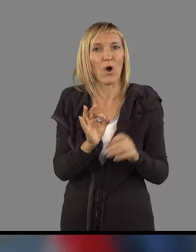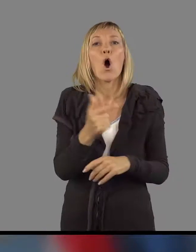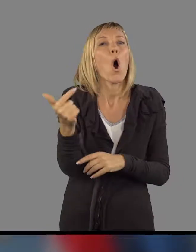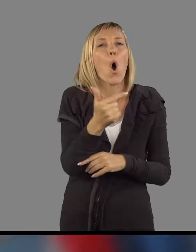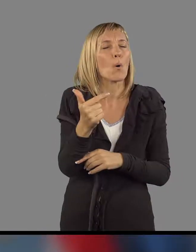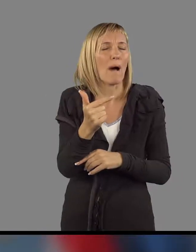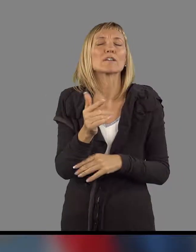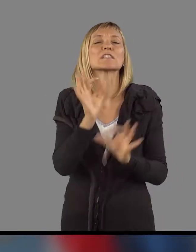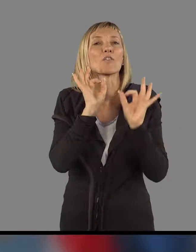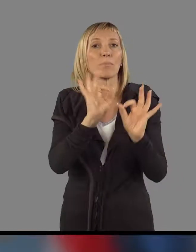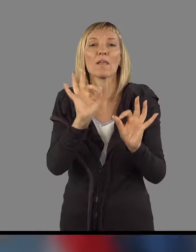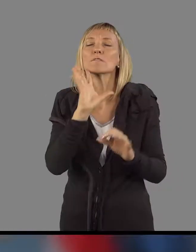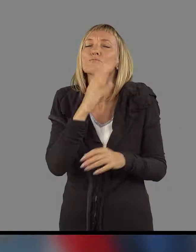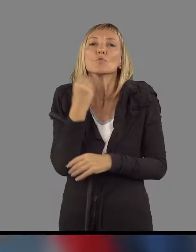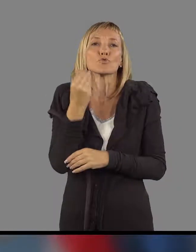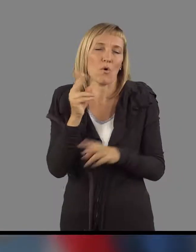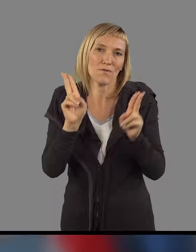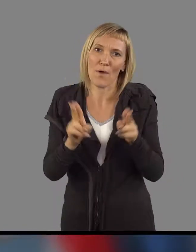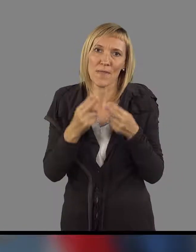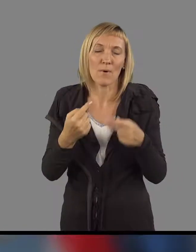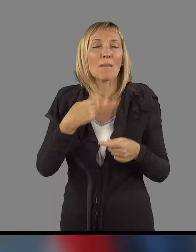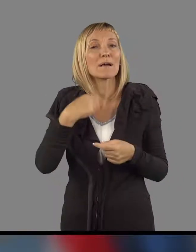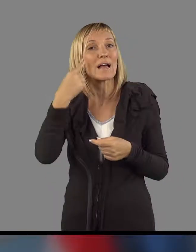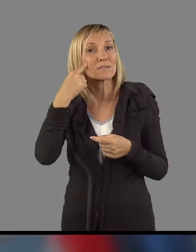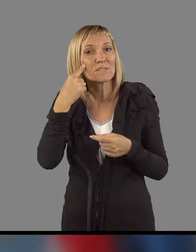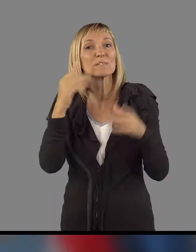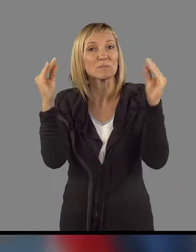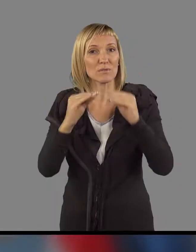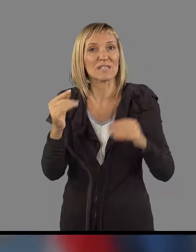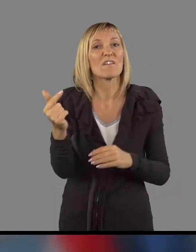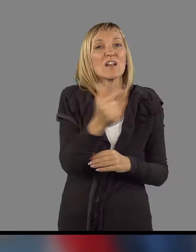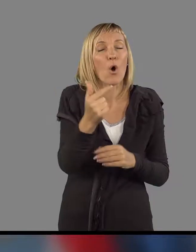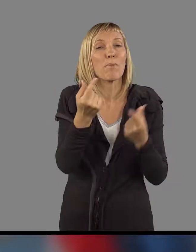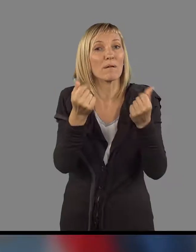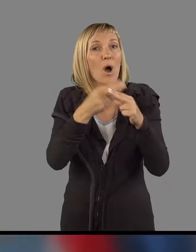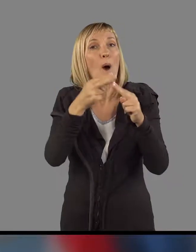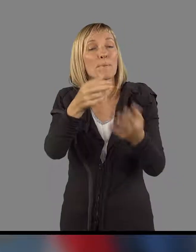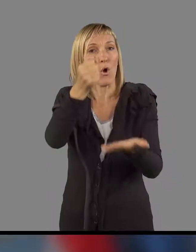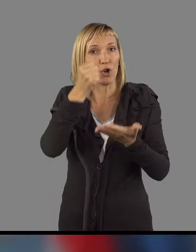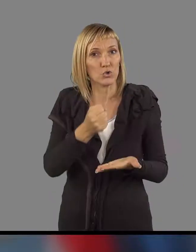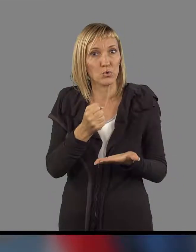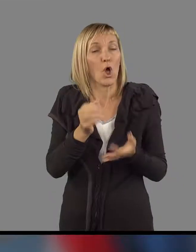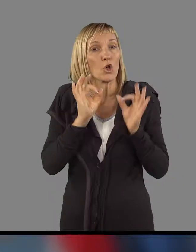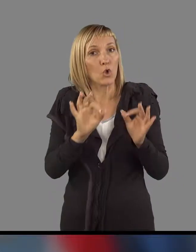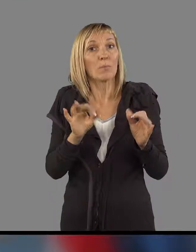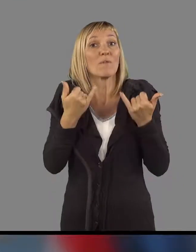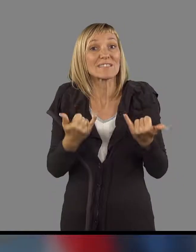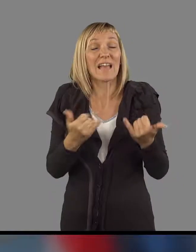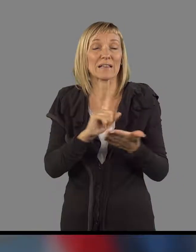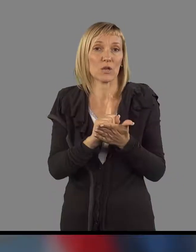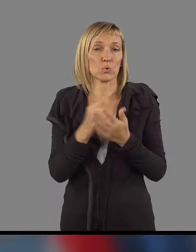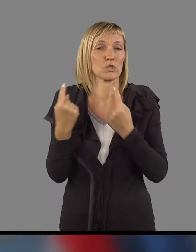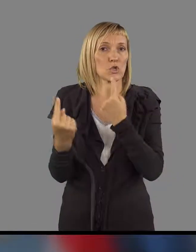Bledajte, ni idealnega proračuna, mislim pa, da smo sestavili optimalen proračun v danih razmerah.